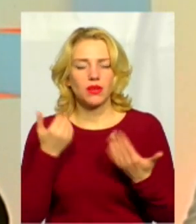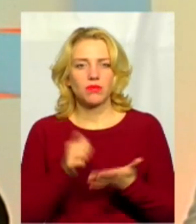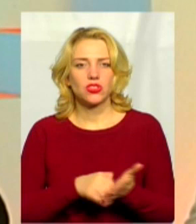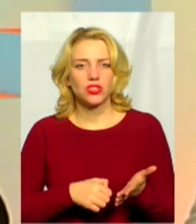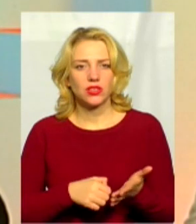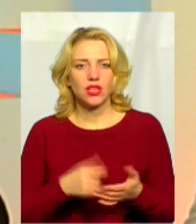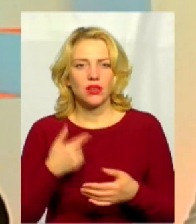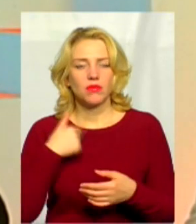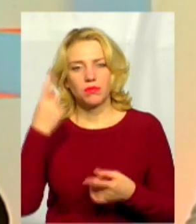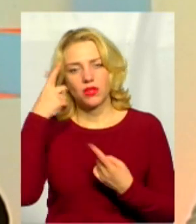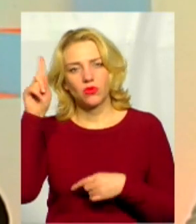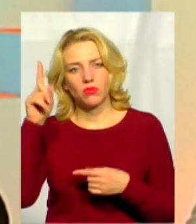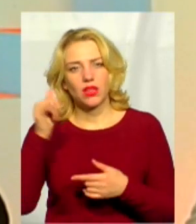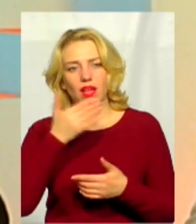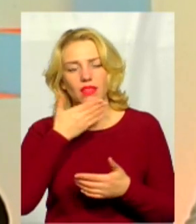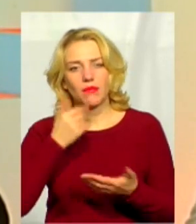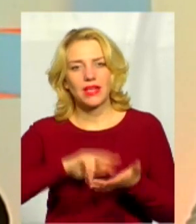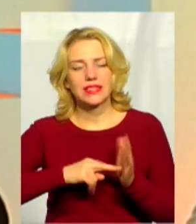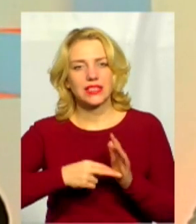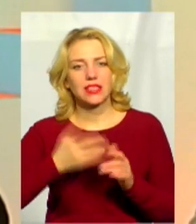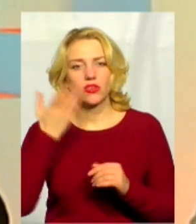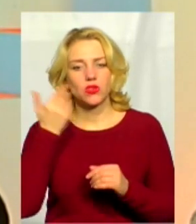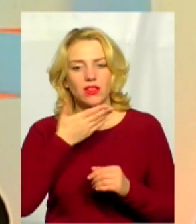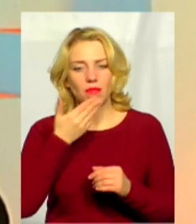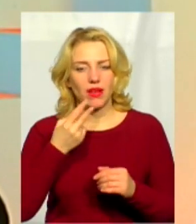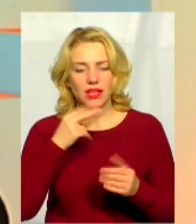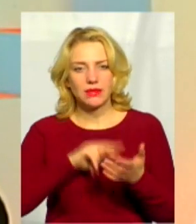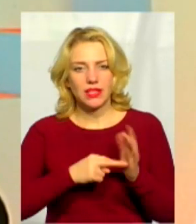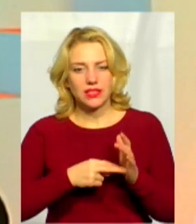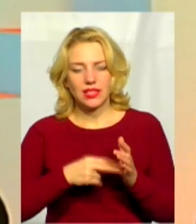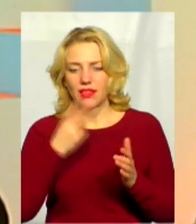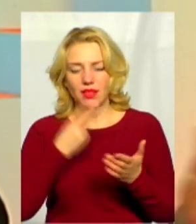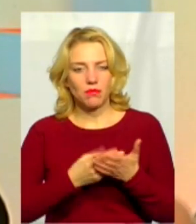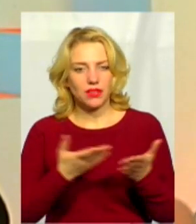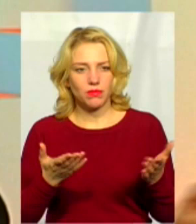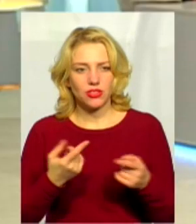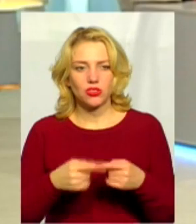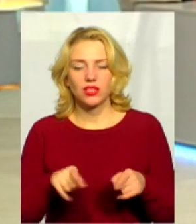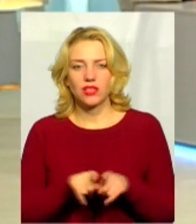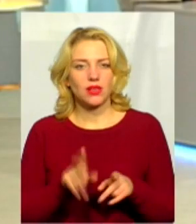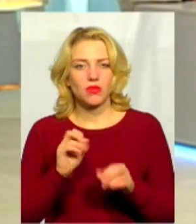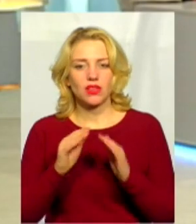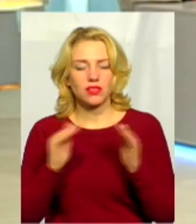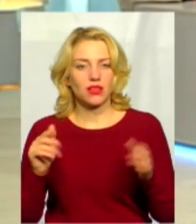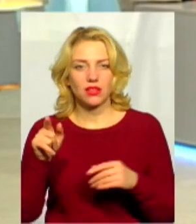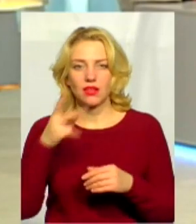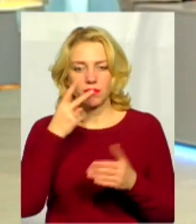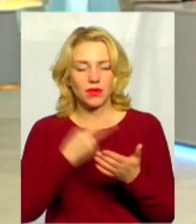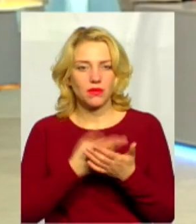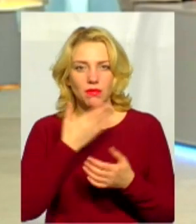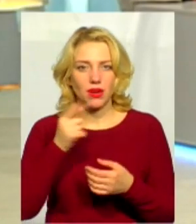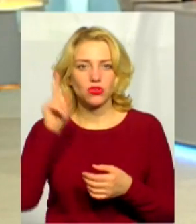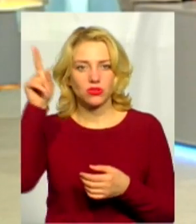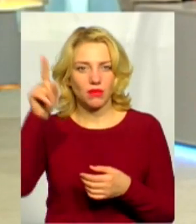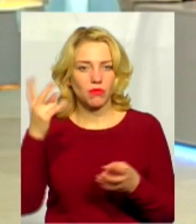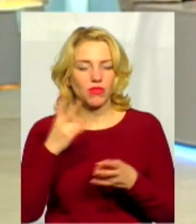причини, ми собі придумали, але її немає в стратегії. І коли в стратегії не передбачається ця річ, це як з дахами. Коли ти не передбачив, що там має бути, станеться, то